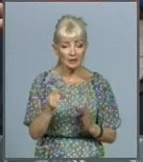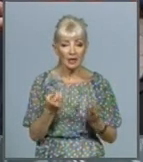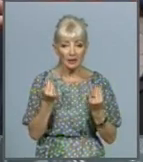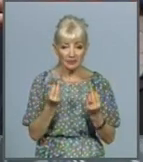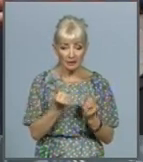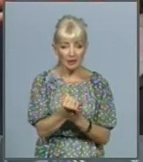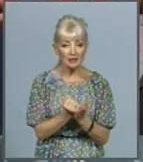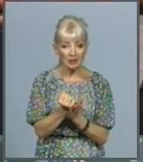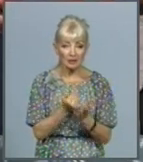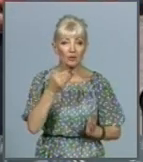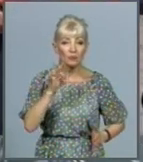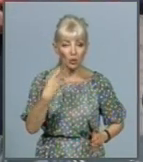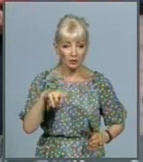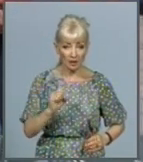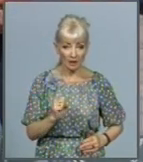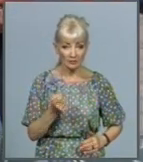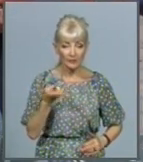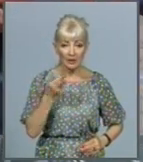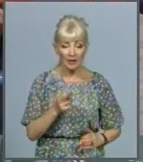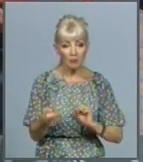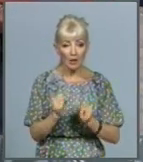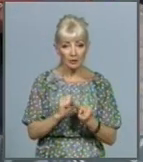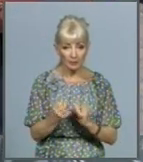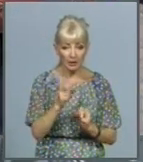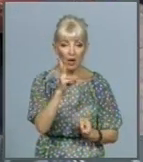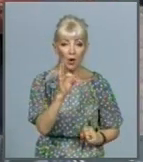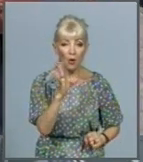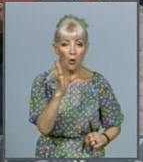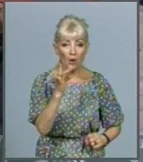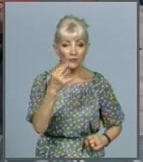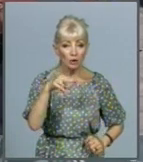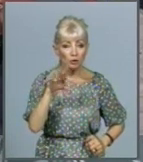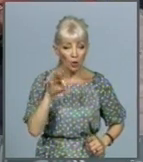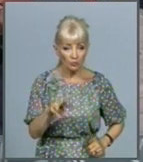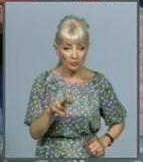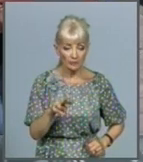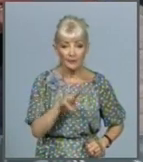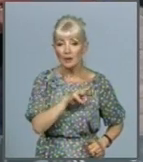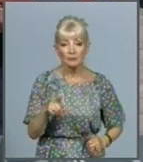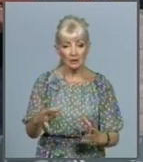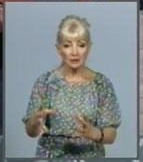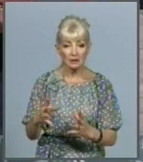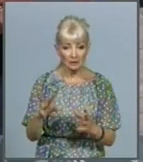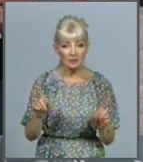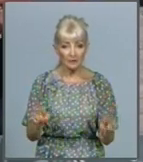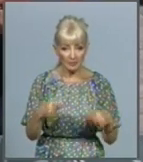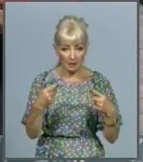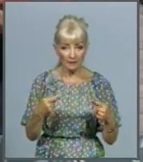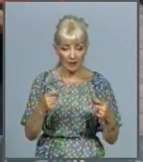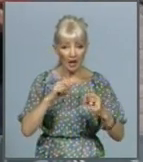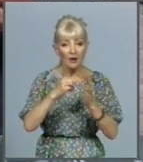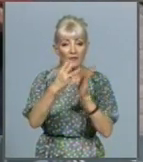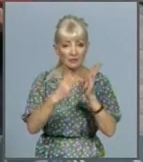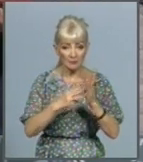для боротьби з ковідом. Ми сформували 18 бригад, на